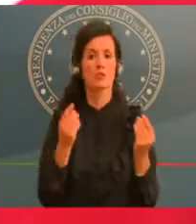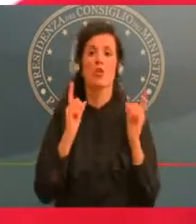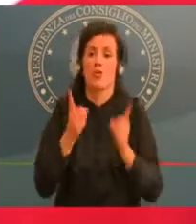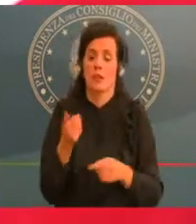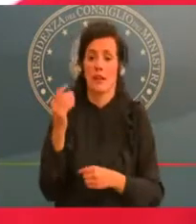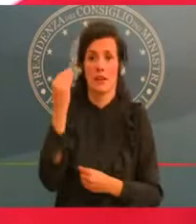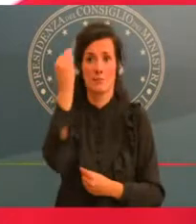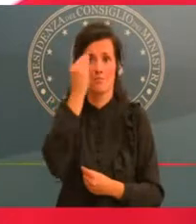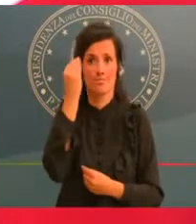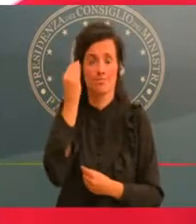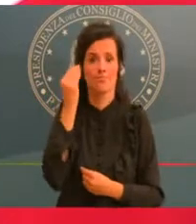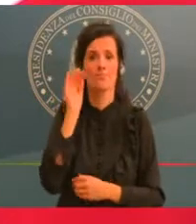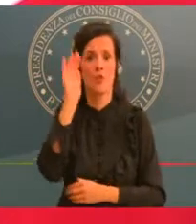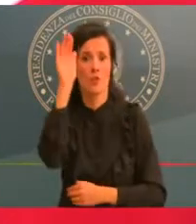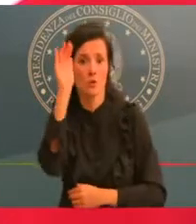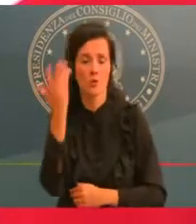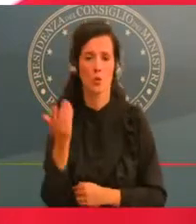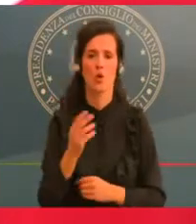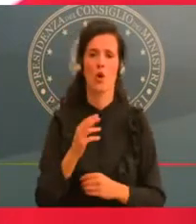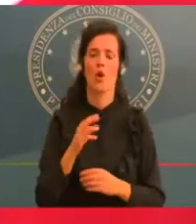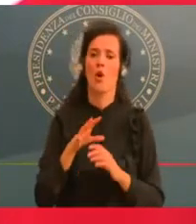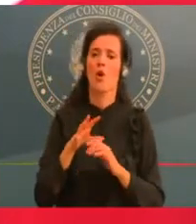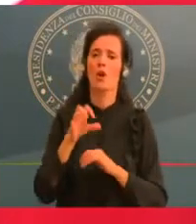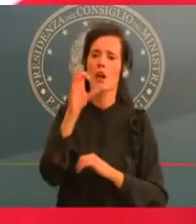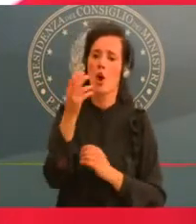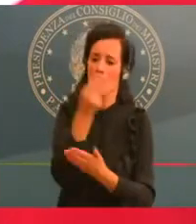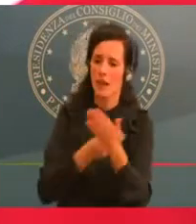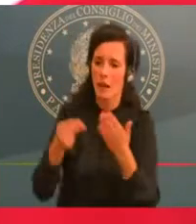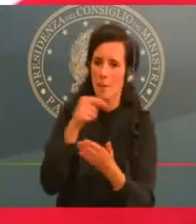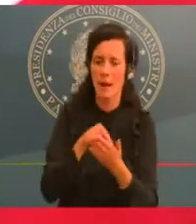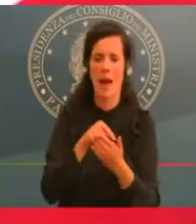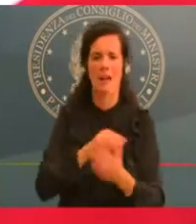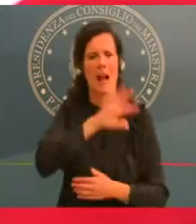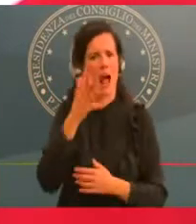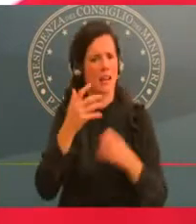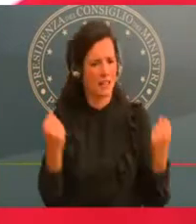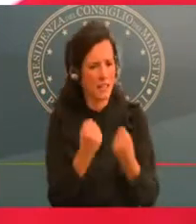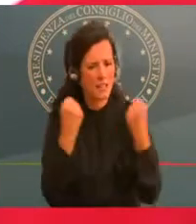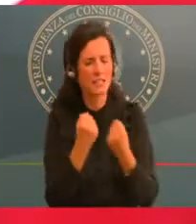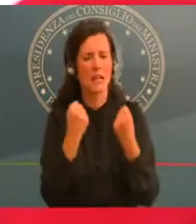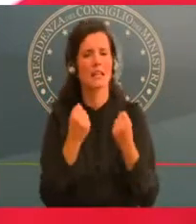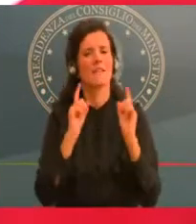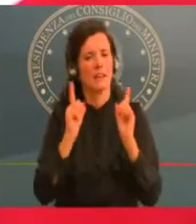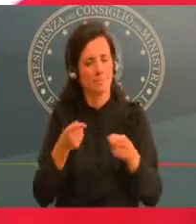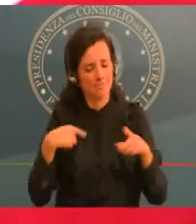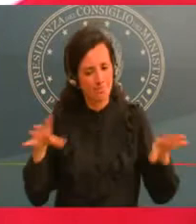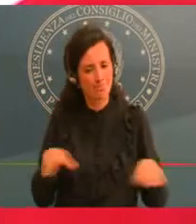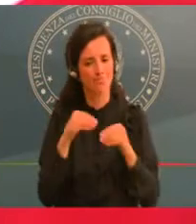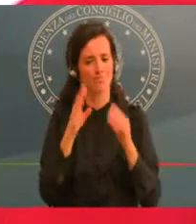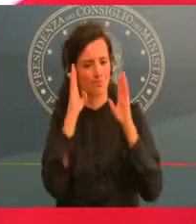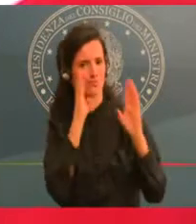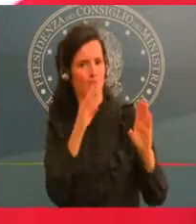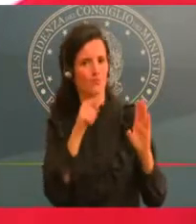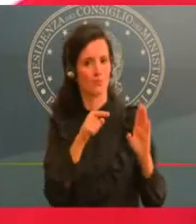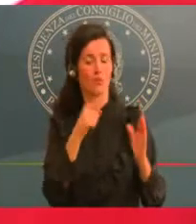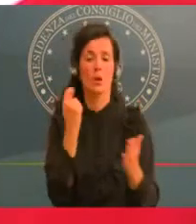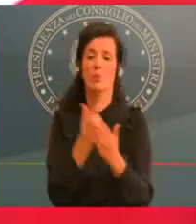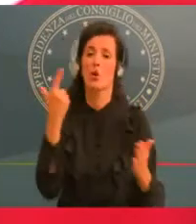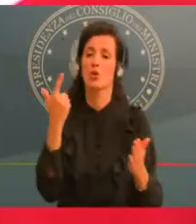di rilievo costituzionale che possiamo assumere. Possiamo condividere un percorso insieme ed è bene quindi